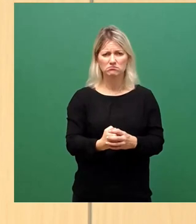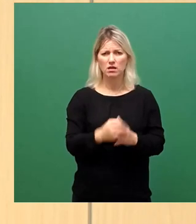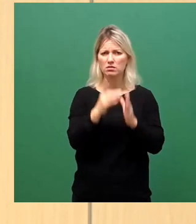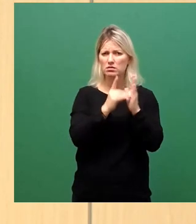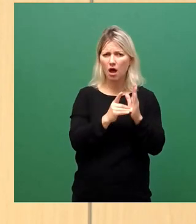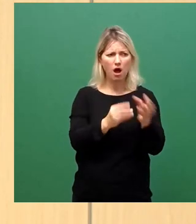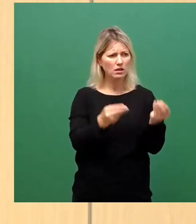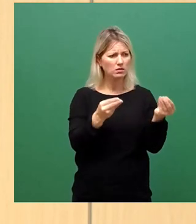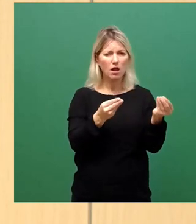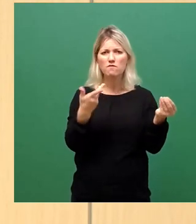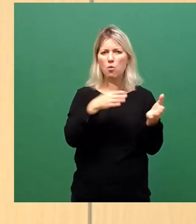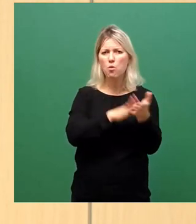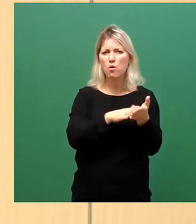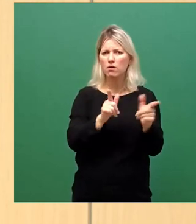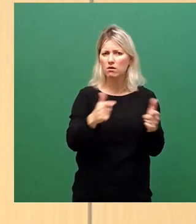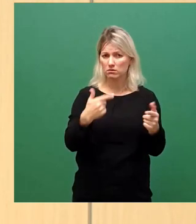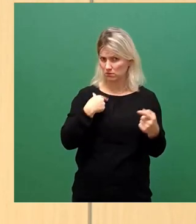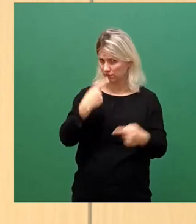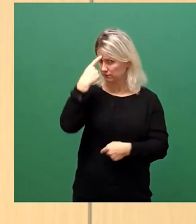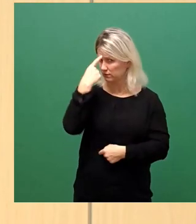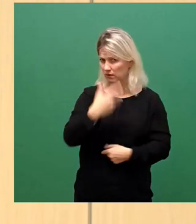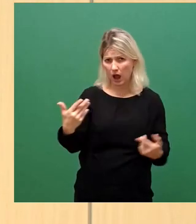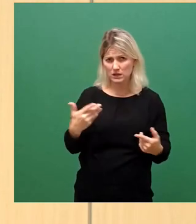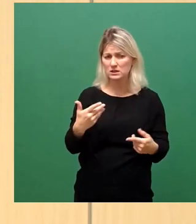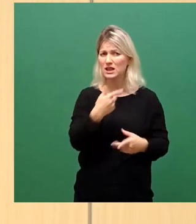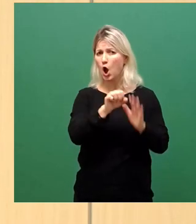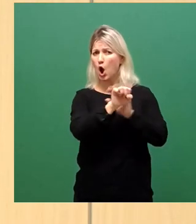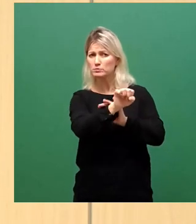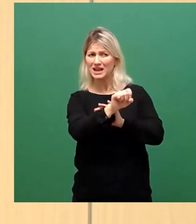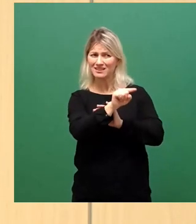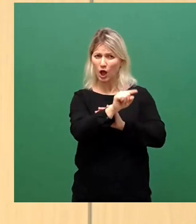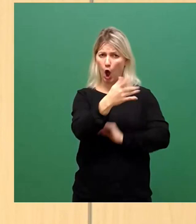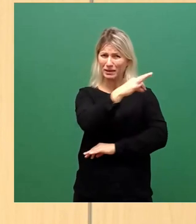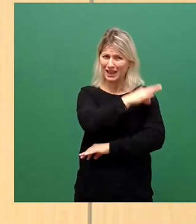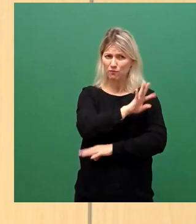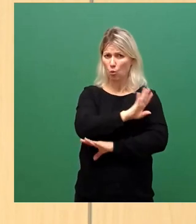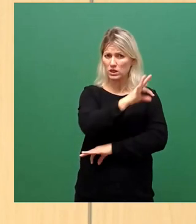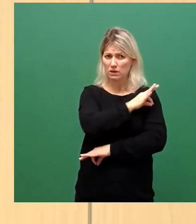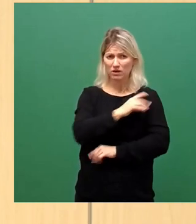werden. Demzufolge wissen wir nicht, sind die Hospitalisierten geimpft oder ungeimpft. Man weiß es einfach nicht.